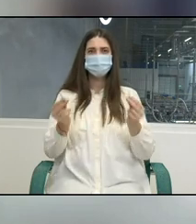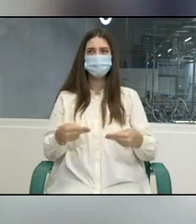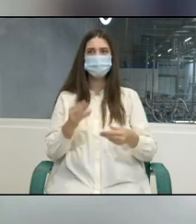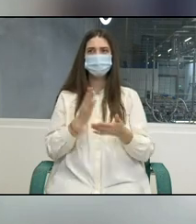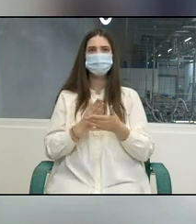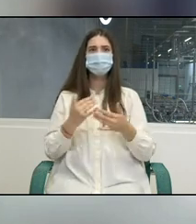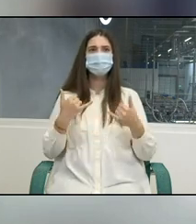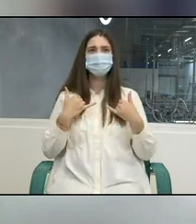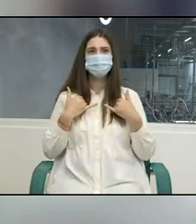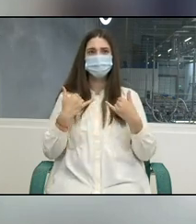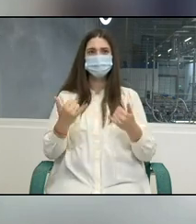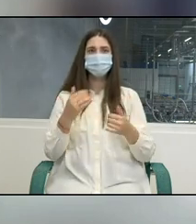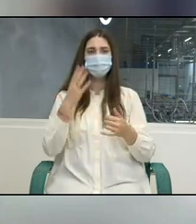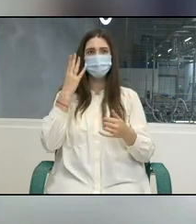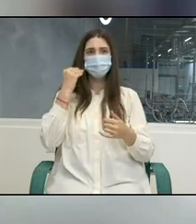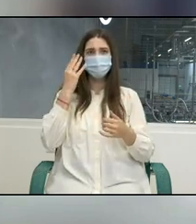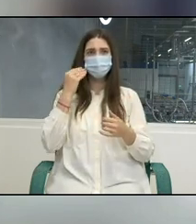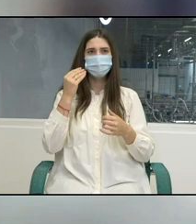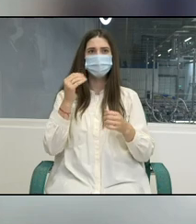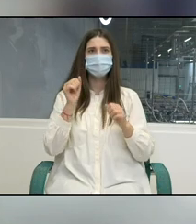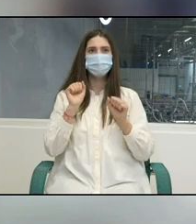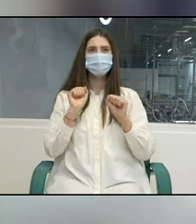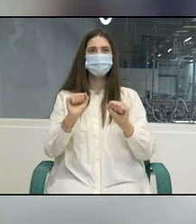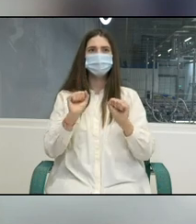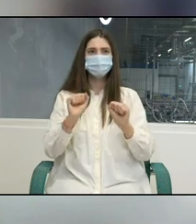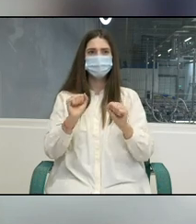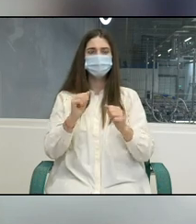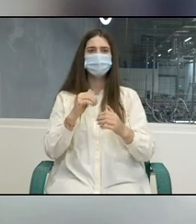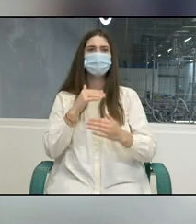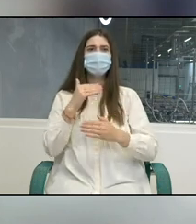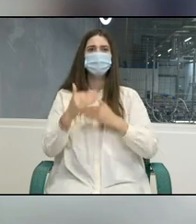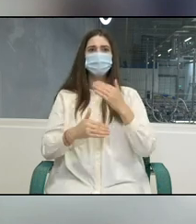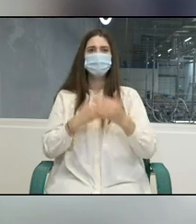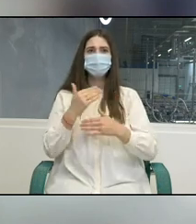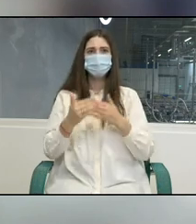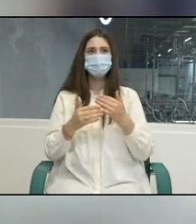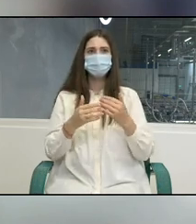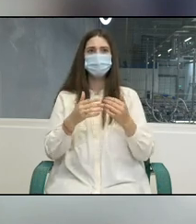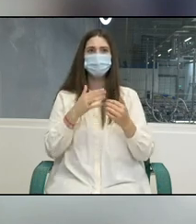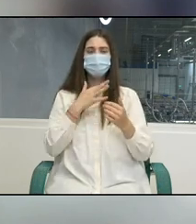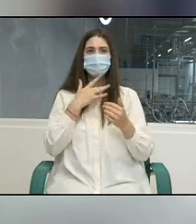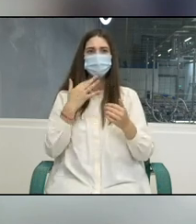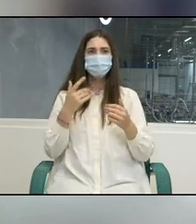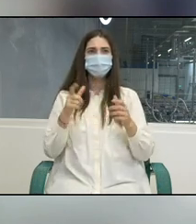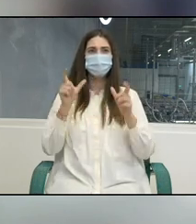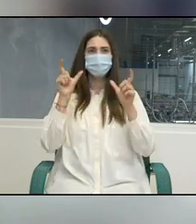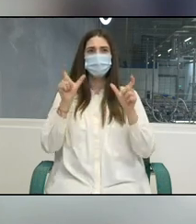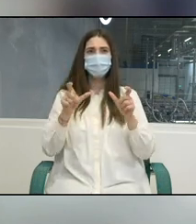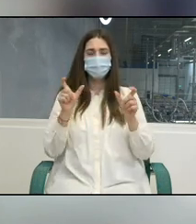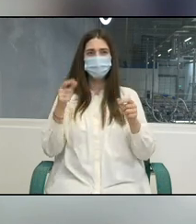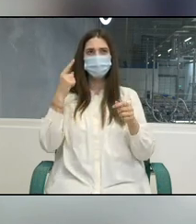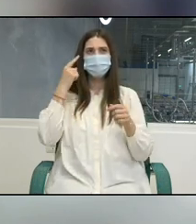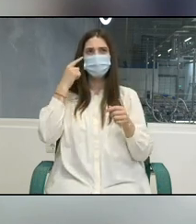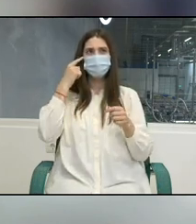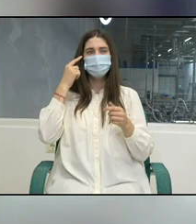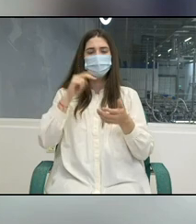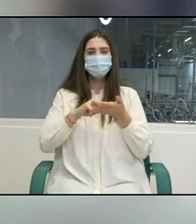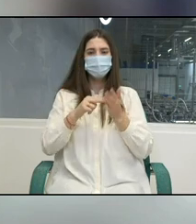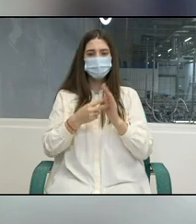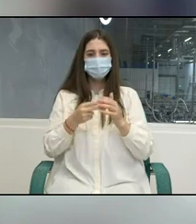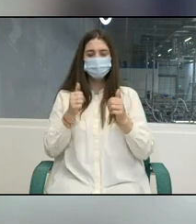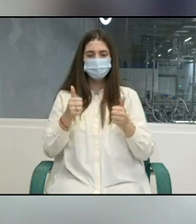Republica Moldova pentru a sprijini abordarea acestor provocări existente în mod strategic. În sensul dat,